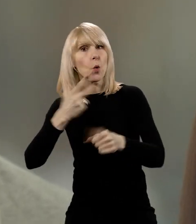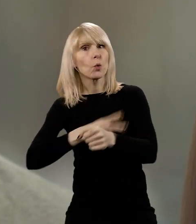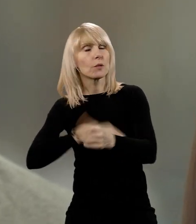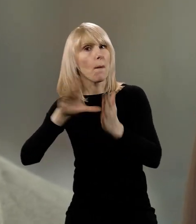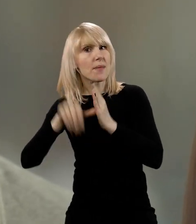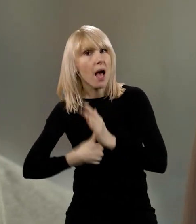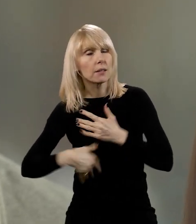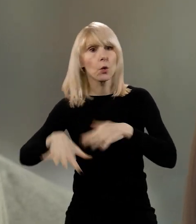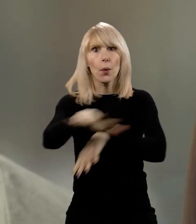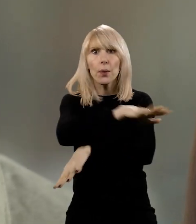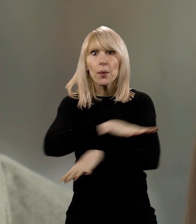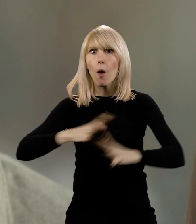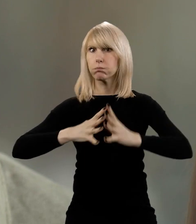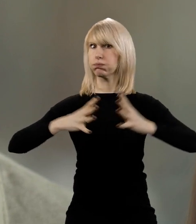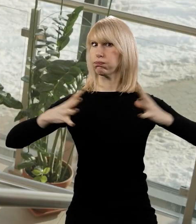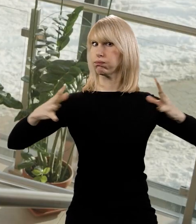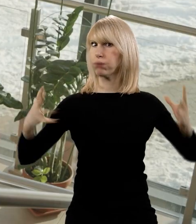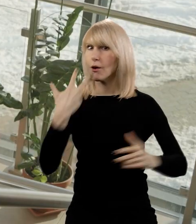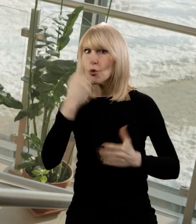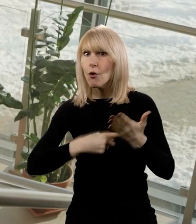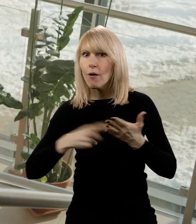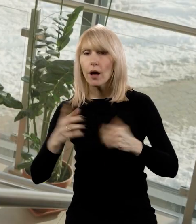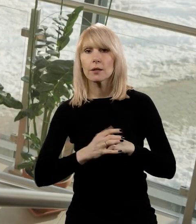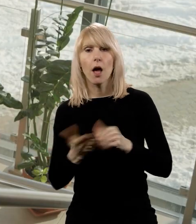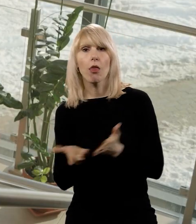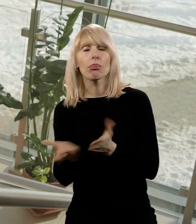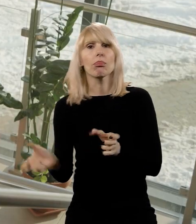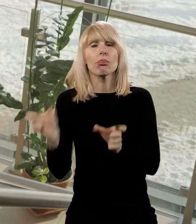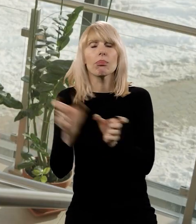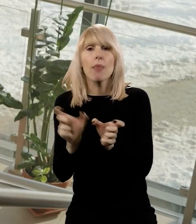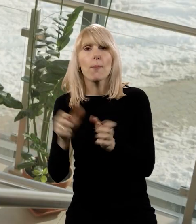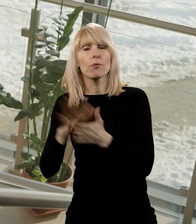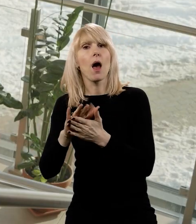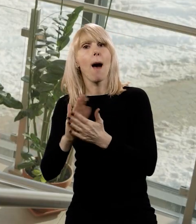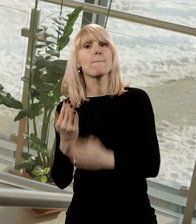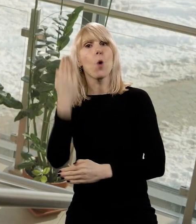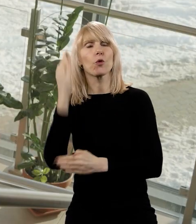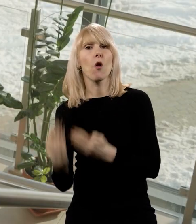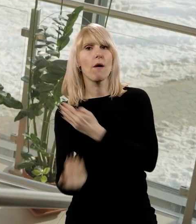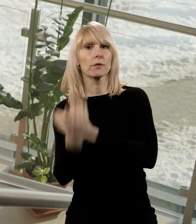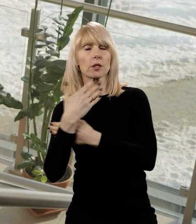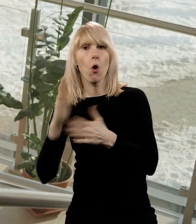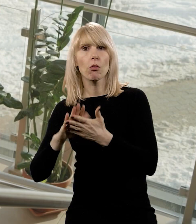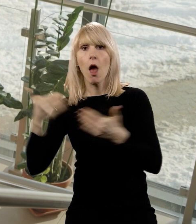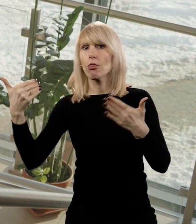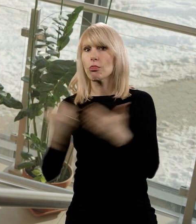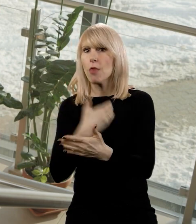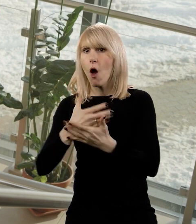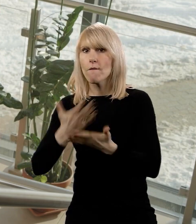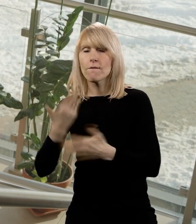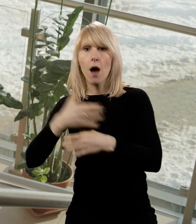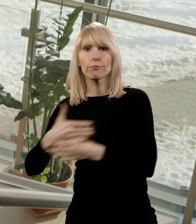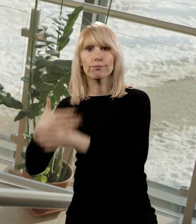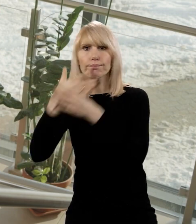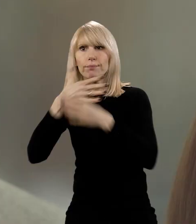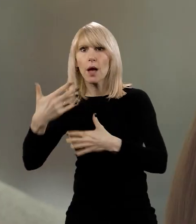powierzchnia użytkowa placówki zwiększyła się aż trzykrotnie. Dobudowana została część południowo-wschodnia. Powstała nowa przeszklona klatka schodowa oraz szyb